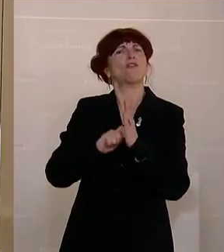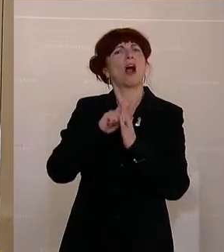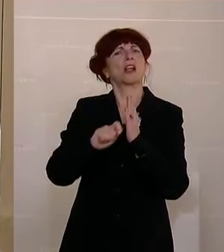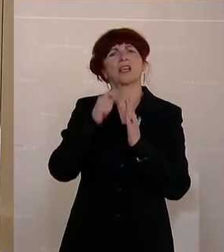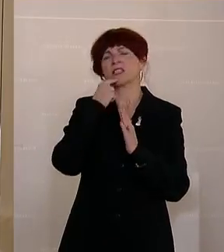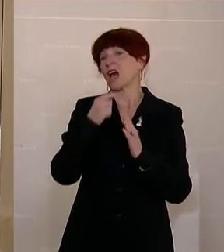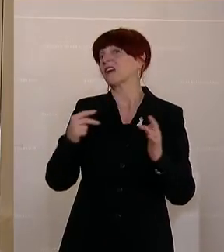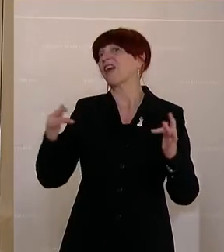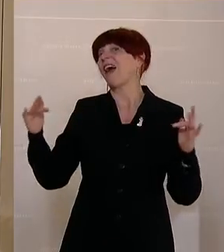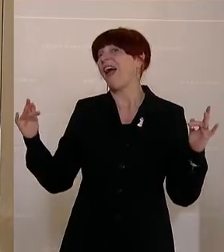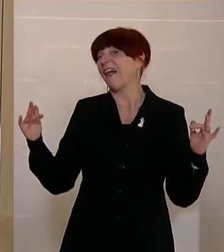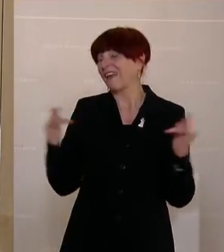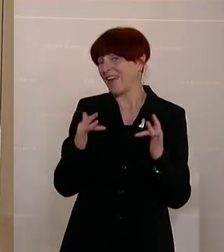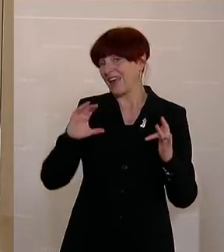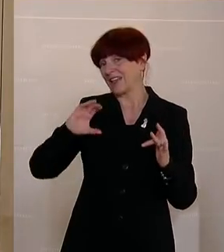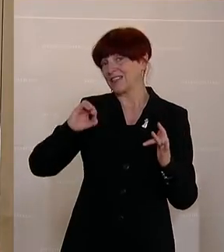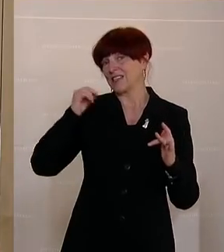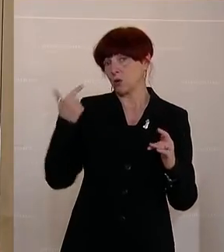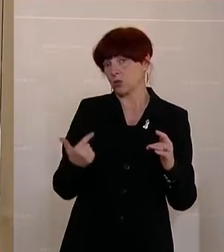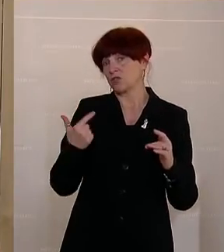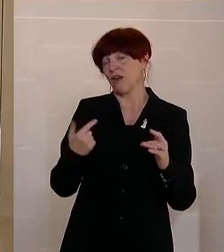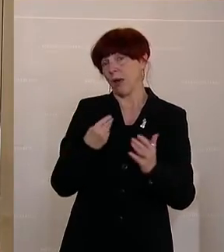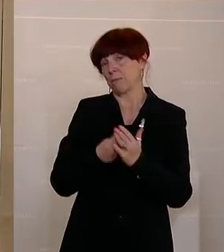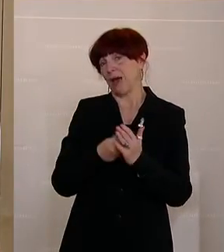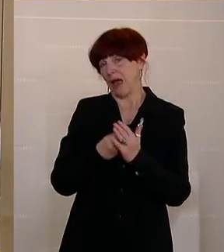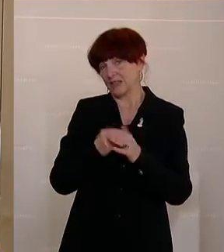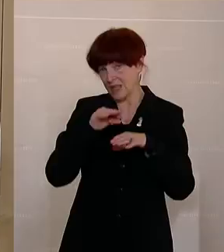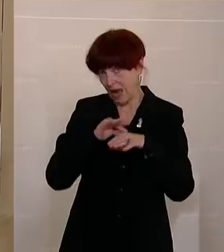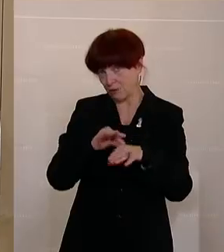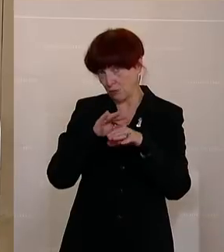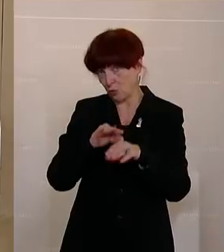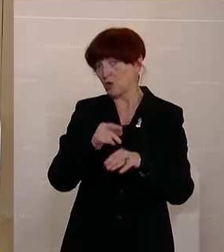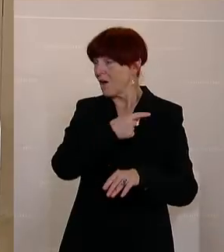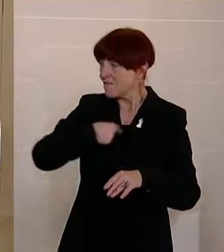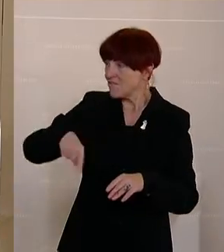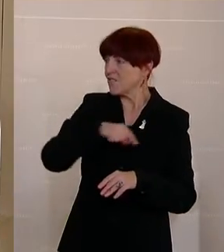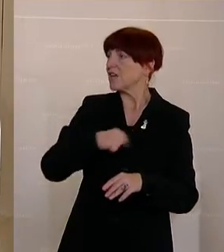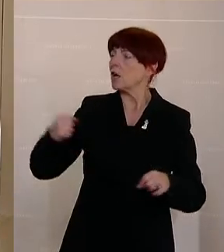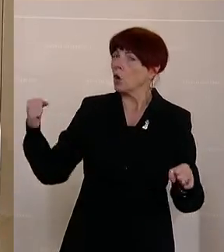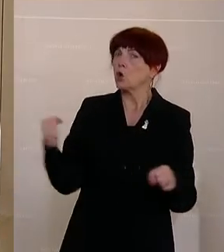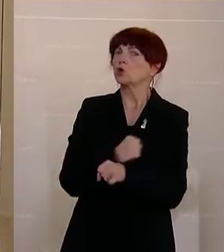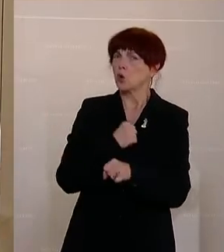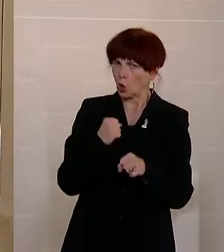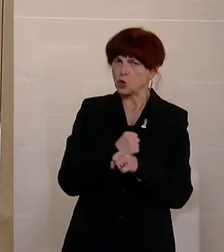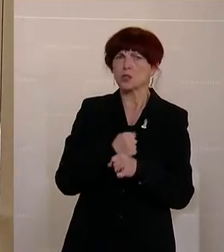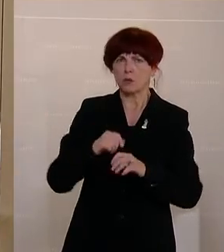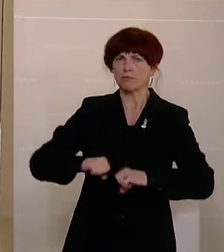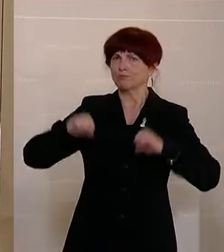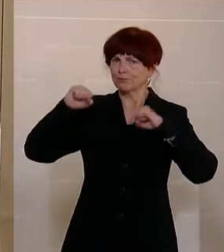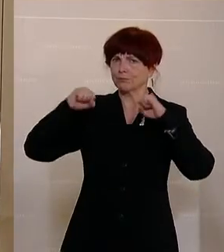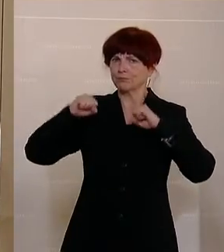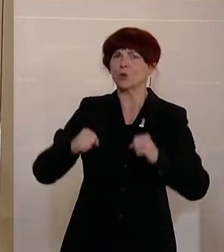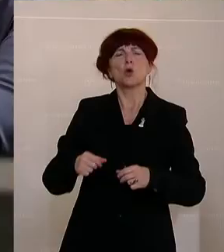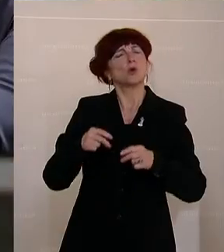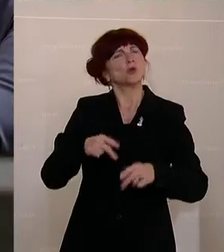Einführung einer CO2-Preise sind. Wir haben uns trotzdem geeinigt. Ich glaube, wir haben einen sehr sozial verträglichen Weg gefunden.